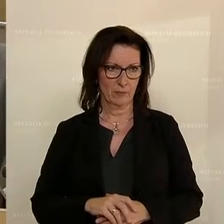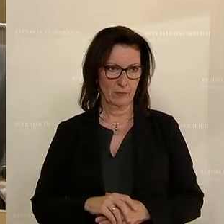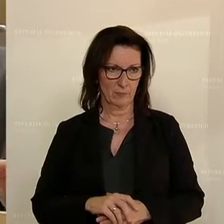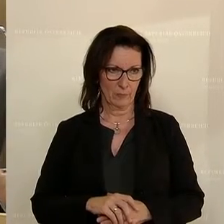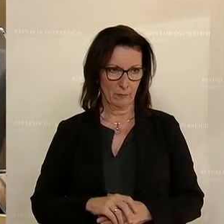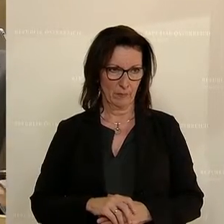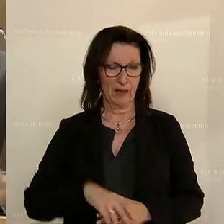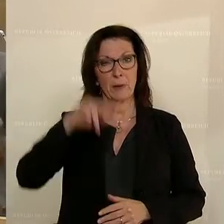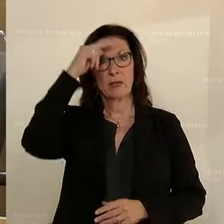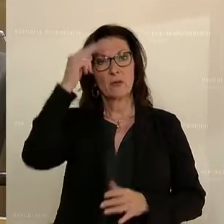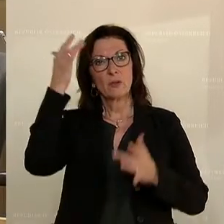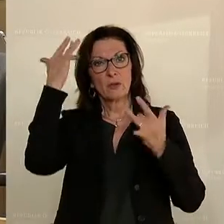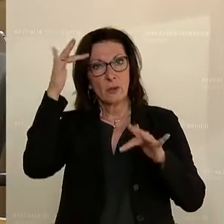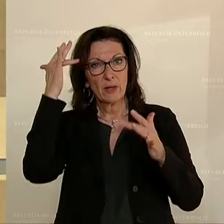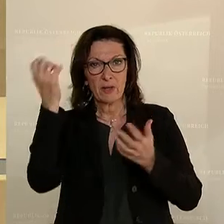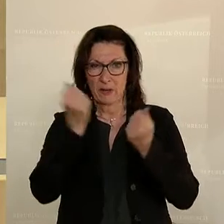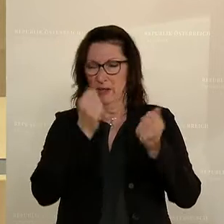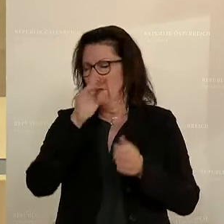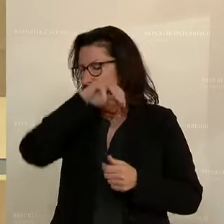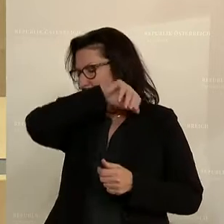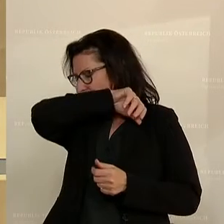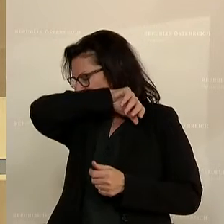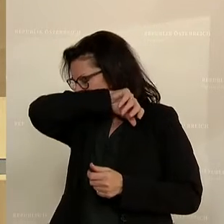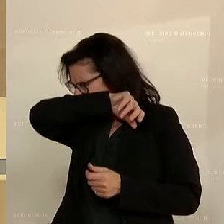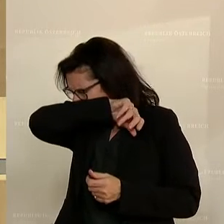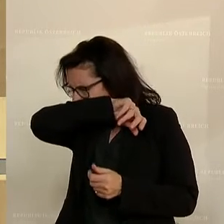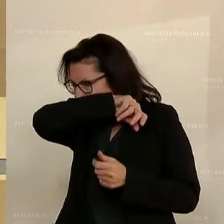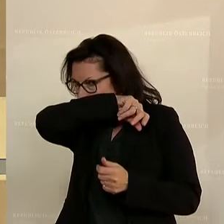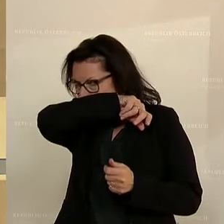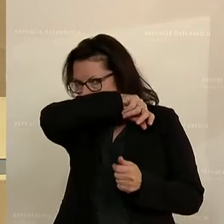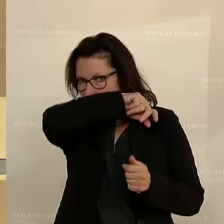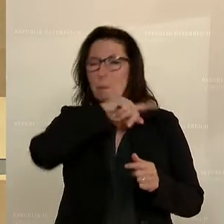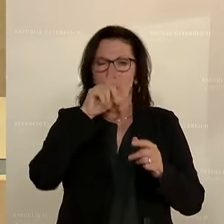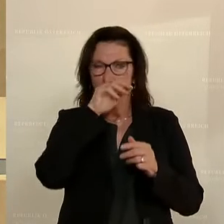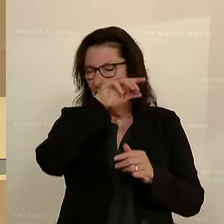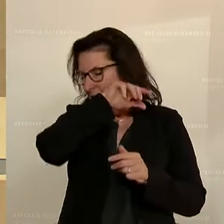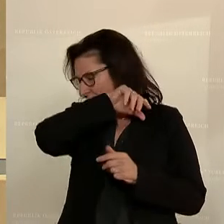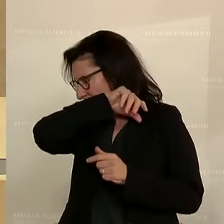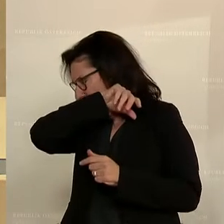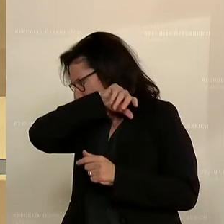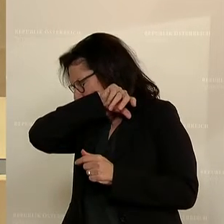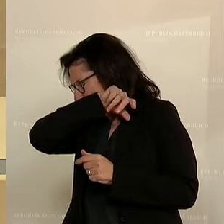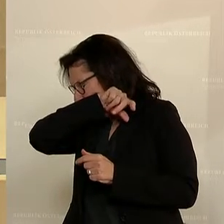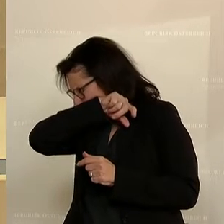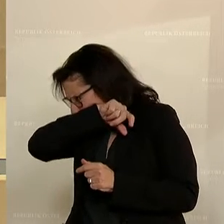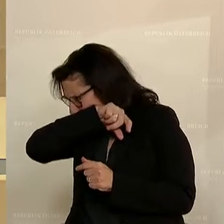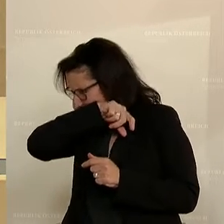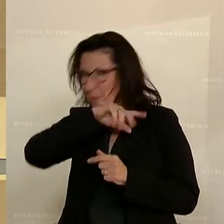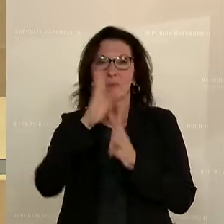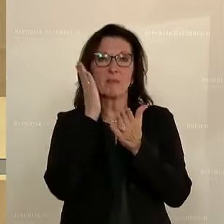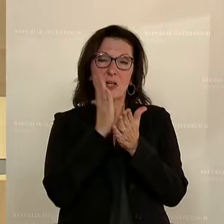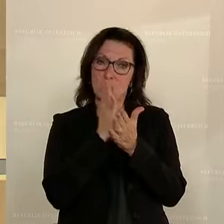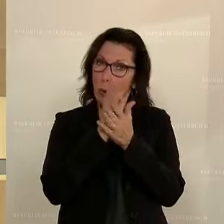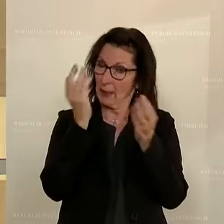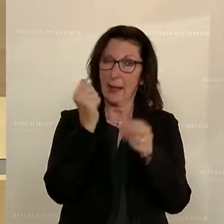Kunst und kulturpolitisch wurde darauf aber schon reagiert. Und wir werden das natürlich auch weiterhin tun.